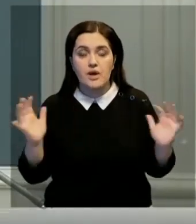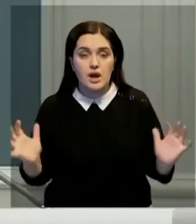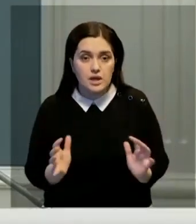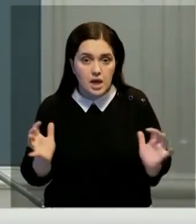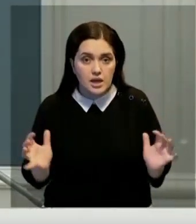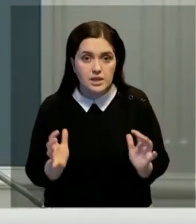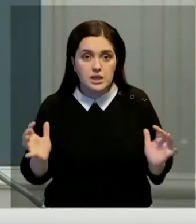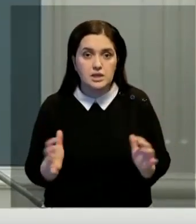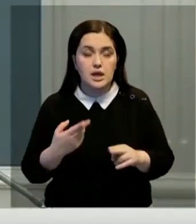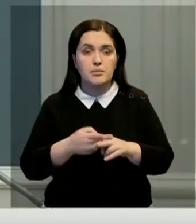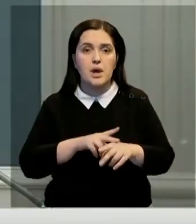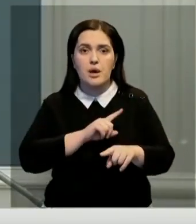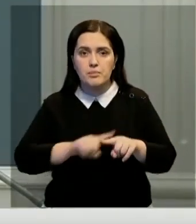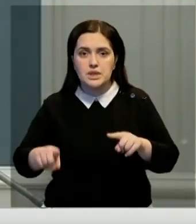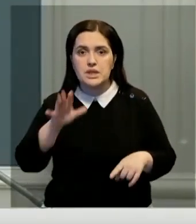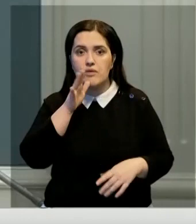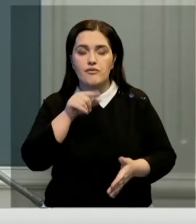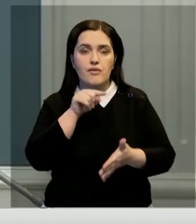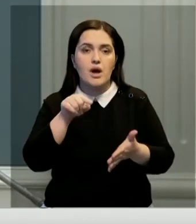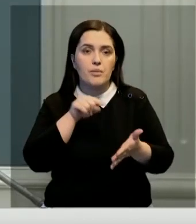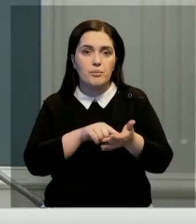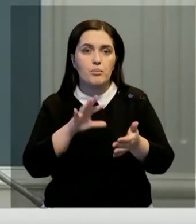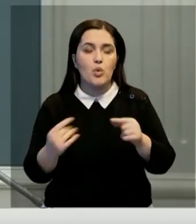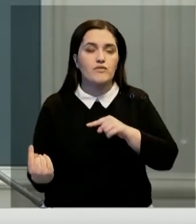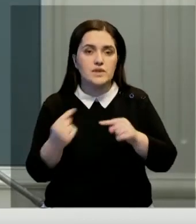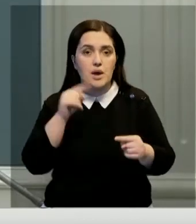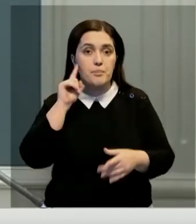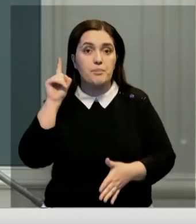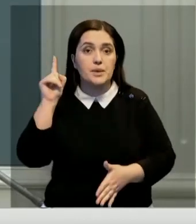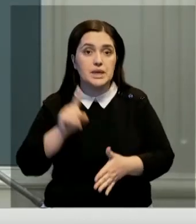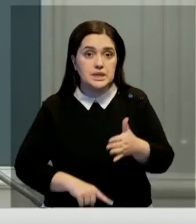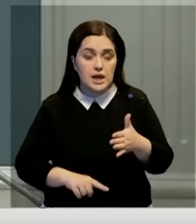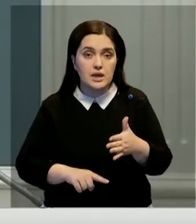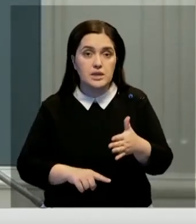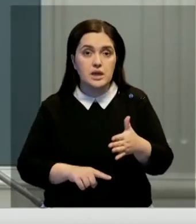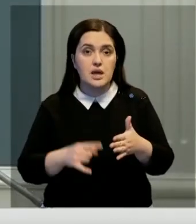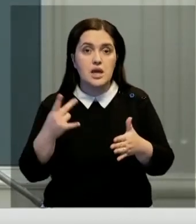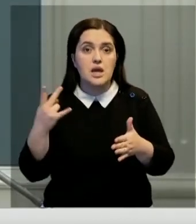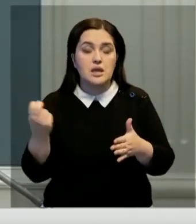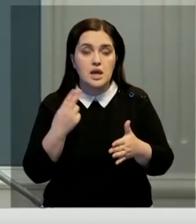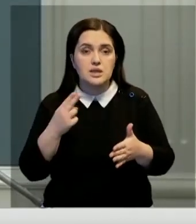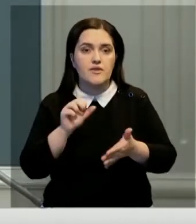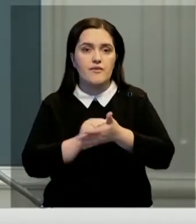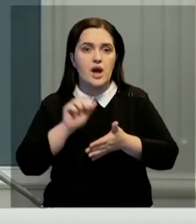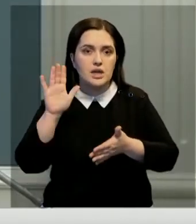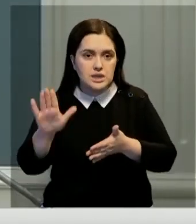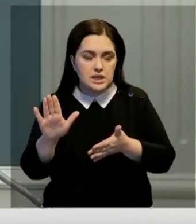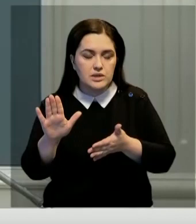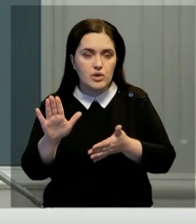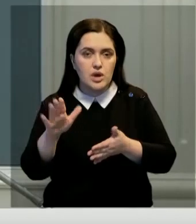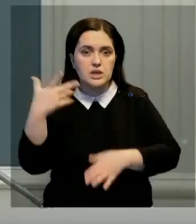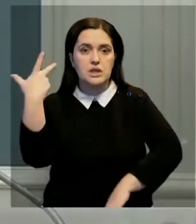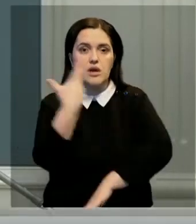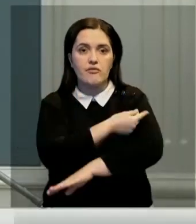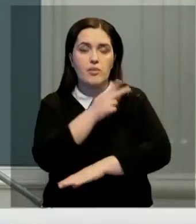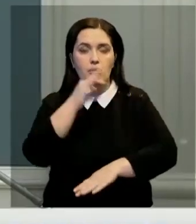проработать в кратчайшие сроки вопрос о взаимном признании национальных вакцинных сертификатов. По мнению